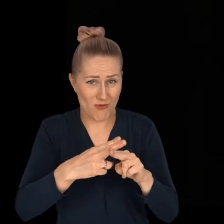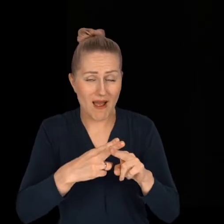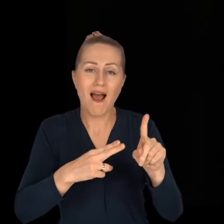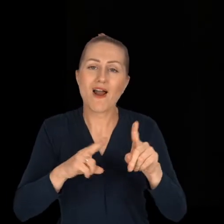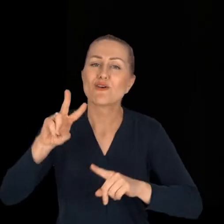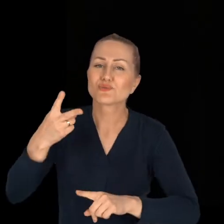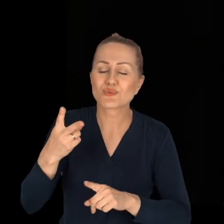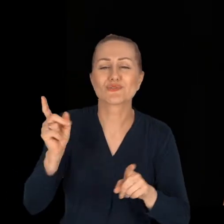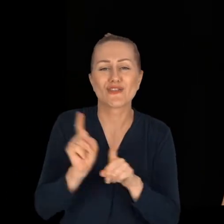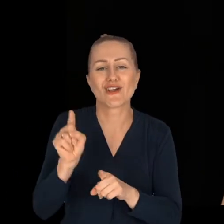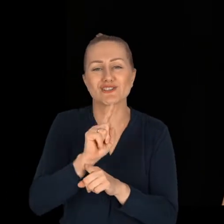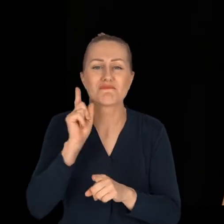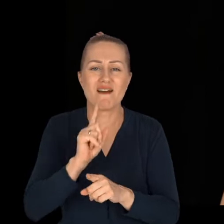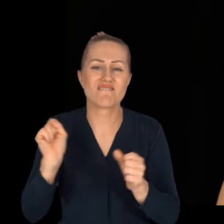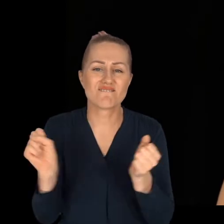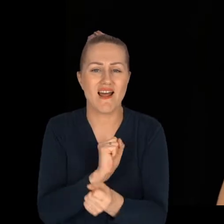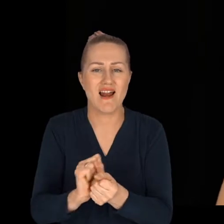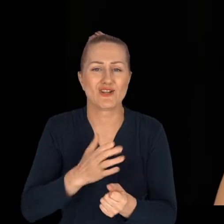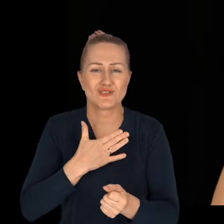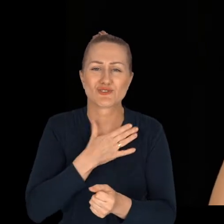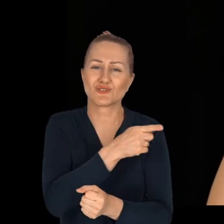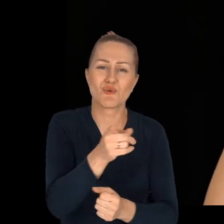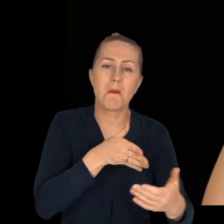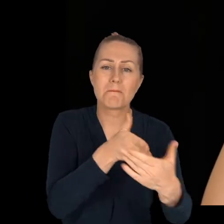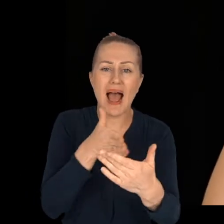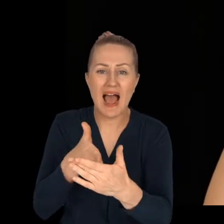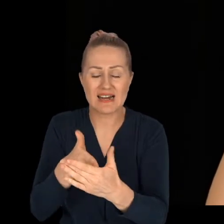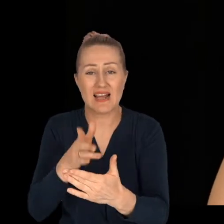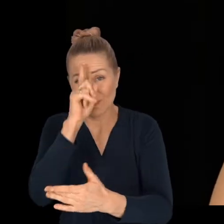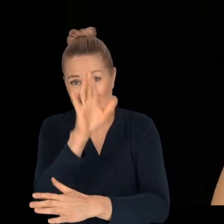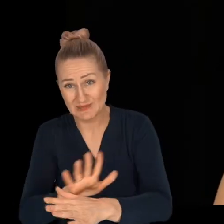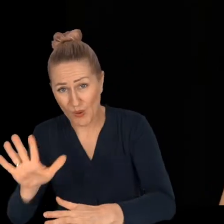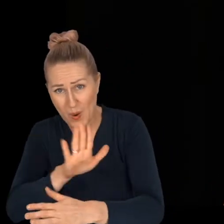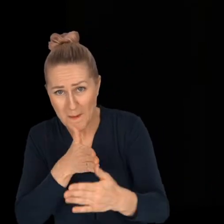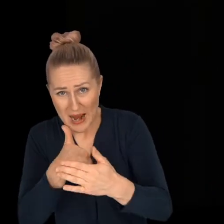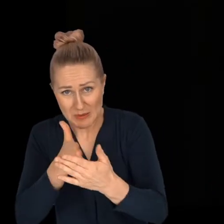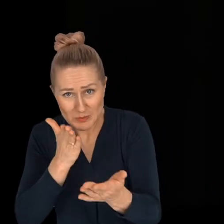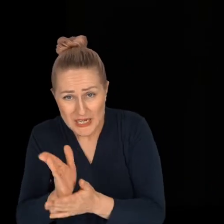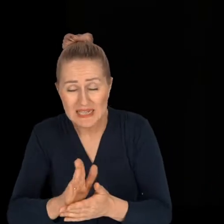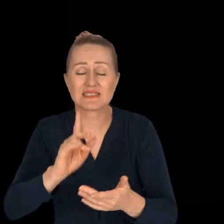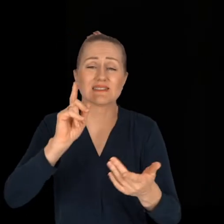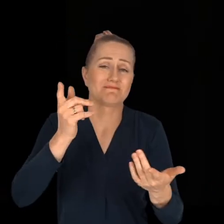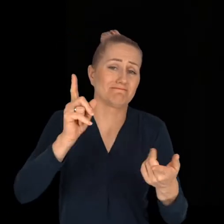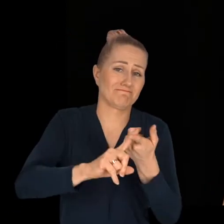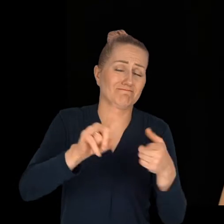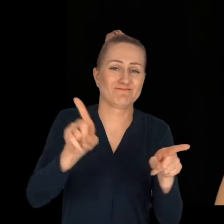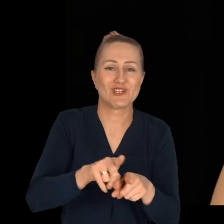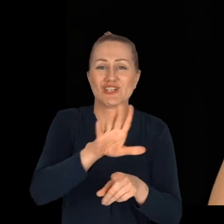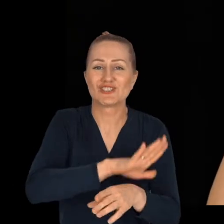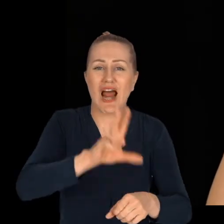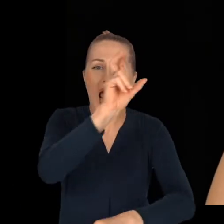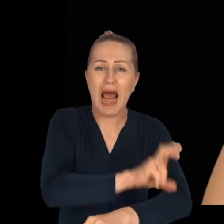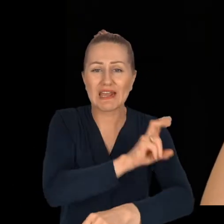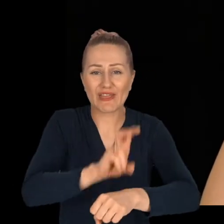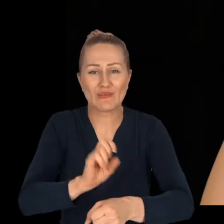po drugie to jest właśnie walka z barierami, które stawia przed nami społeczeństwo niestety, które stawia